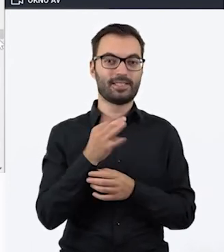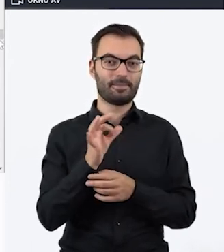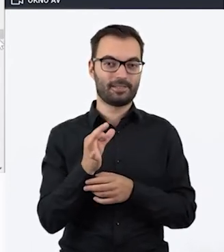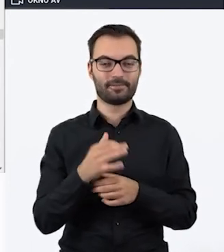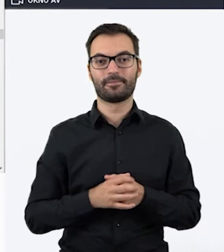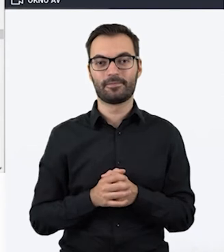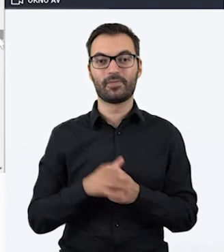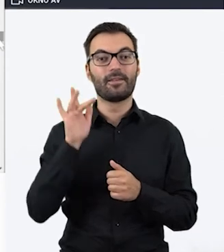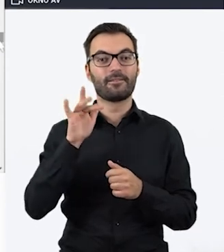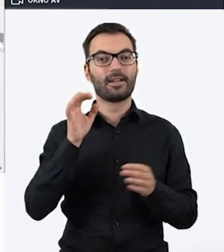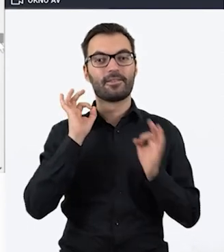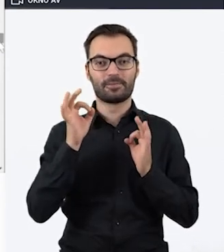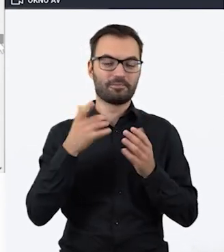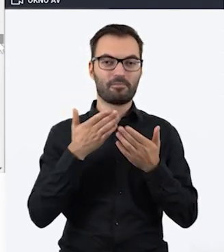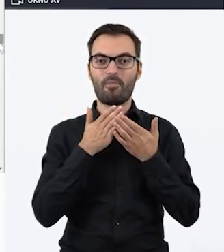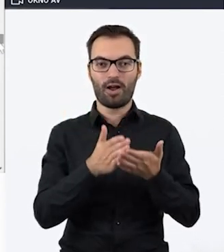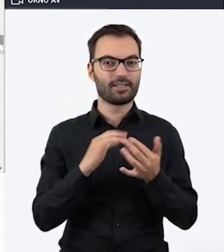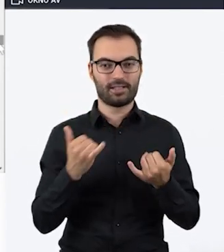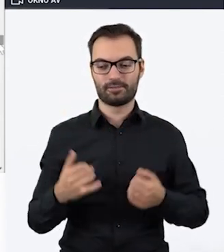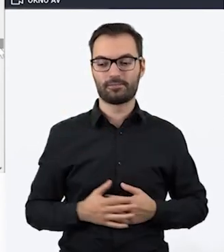z informacją, z jakąś wskazówką.